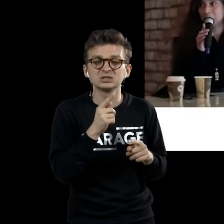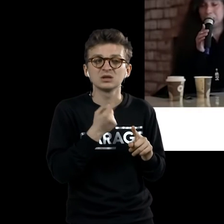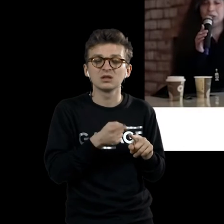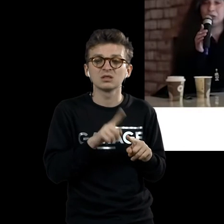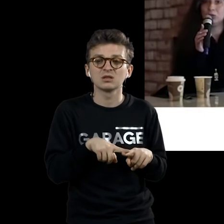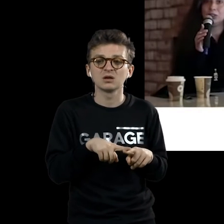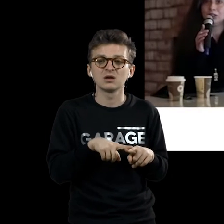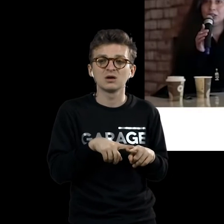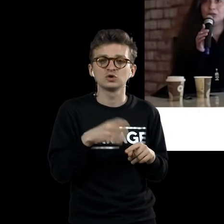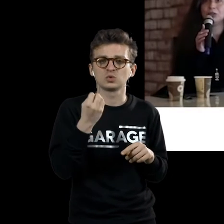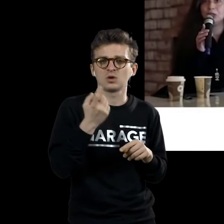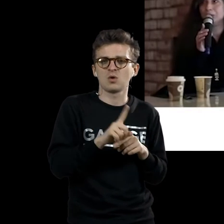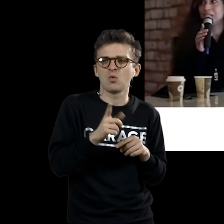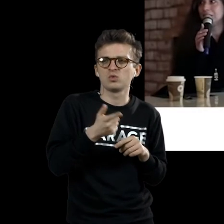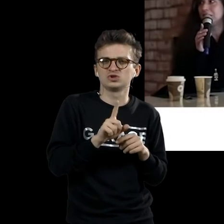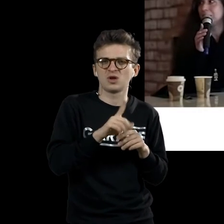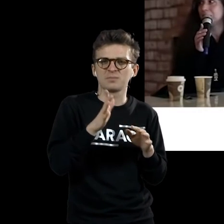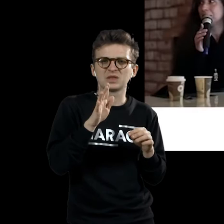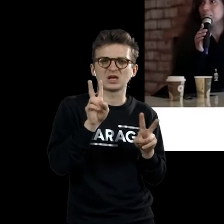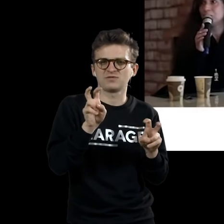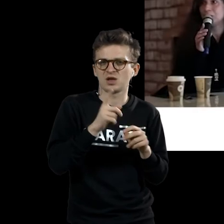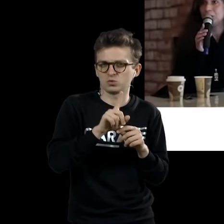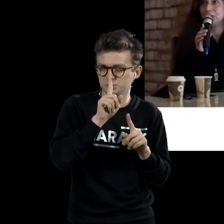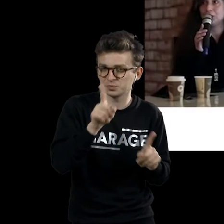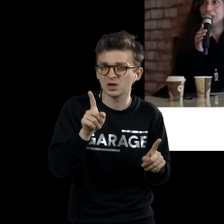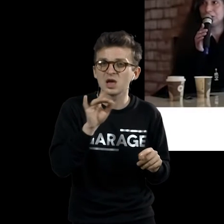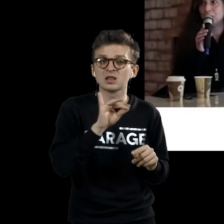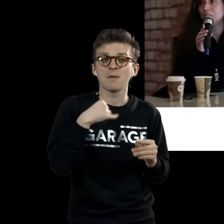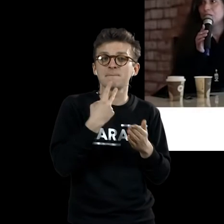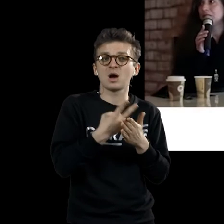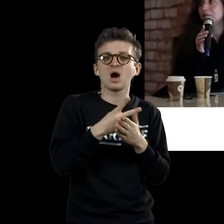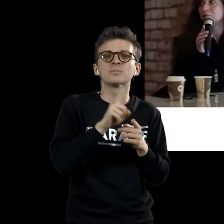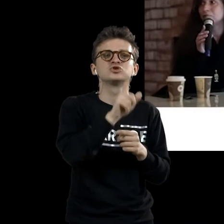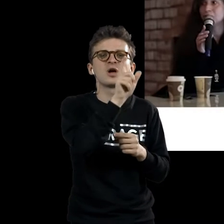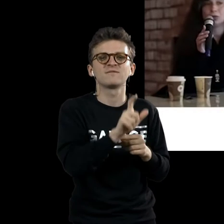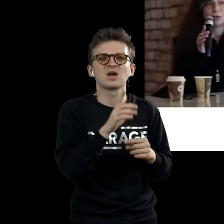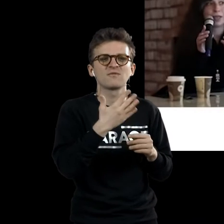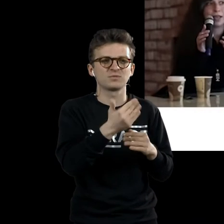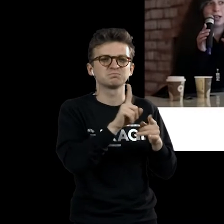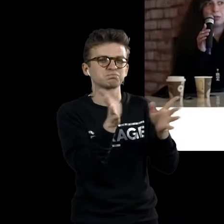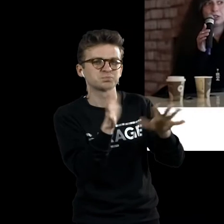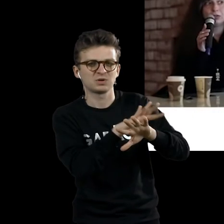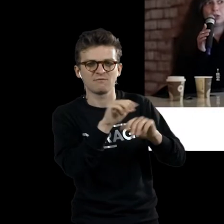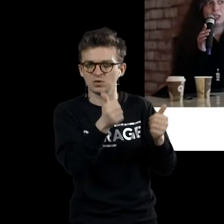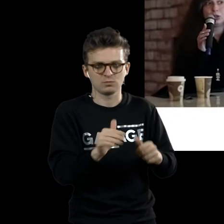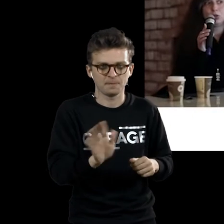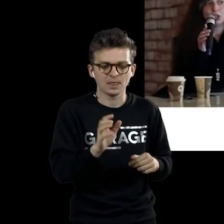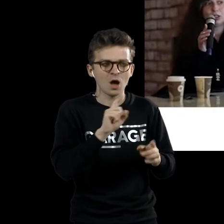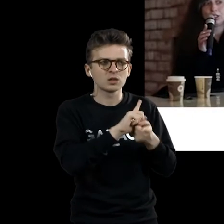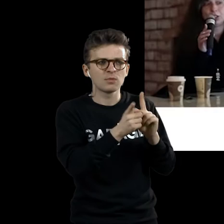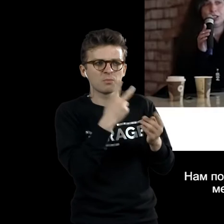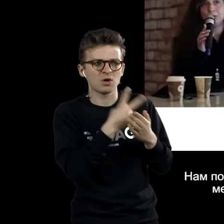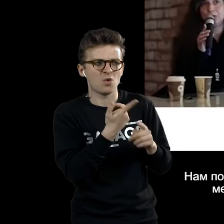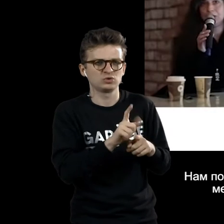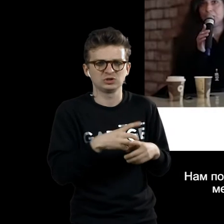при таком достаточно фривольном названии, нам показывают уже вообще даже не искаженную человеческую фигуру, а показывают нечто